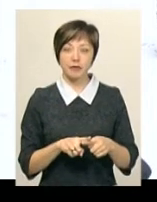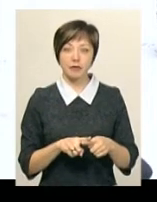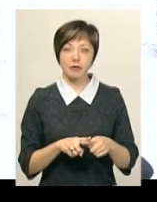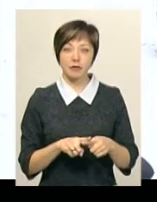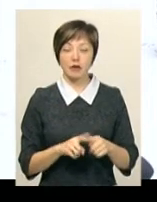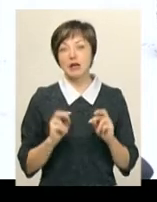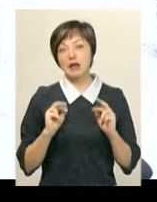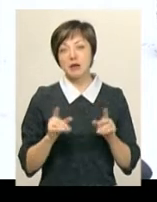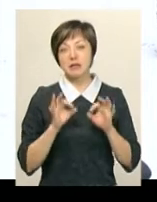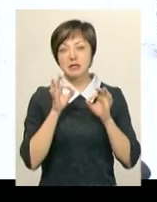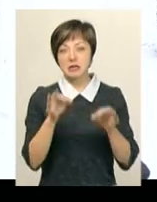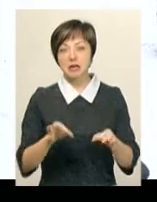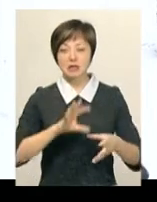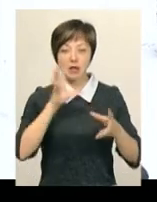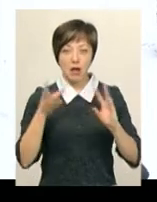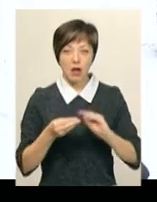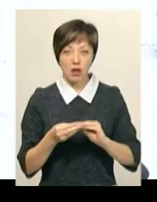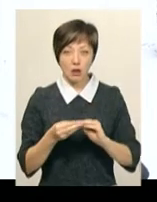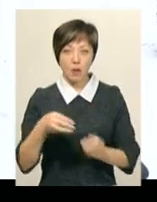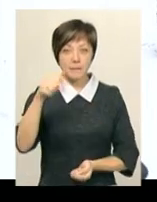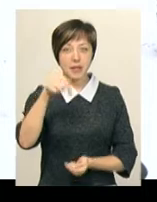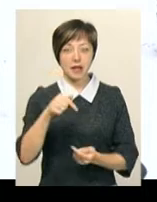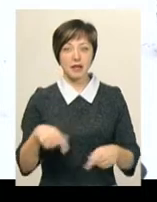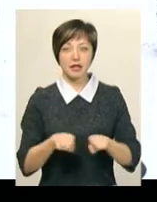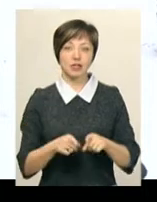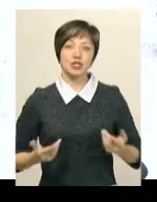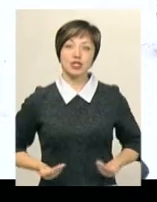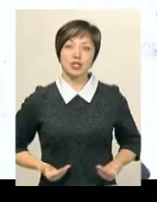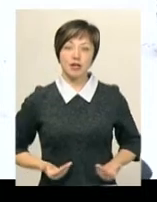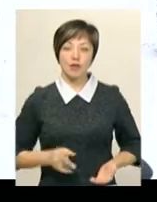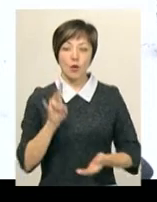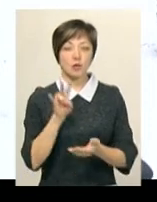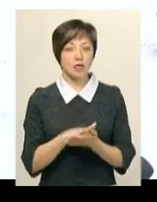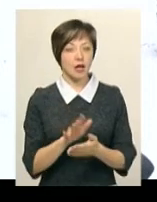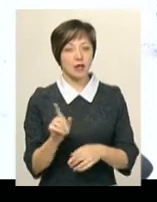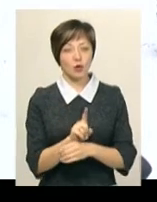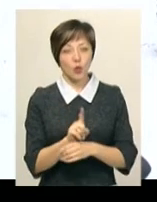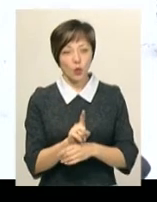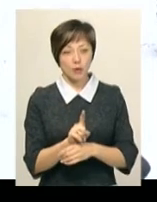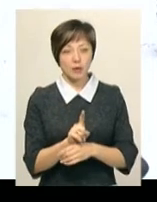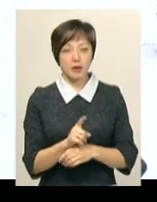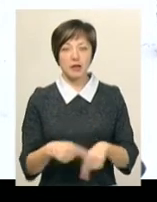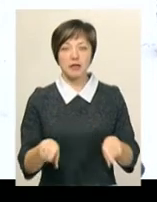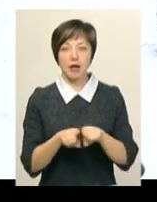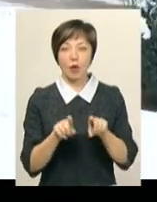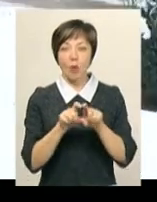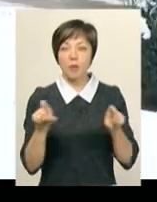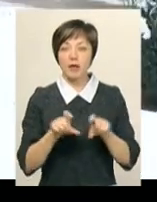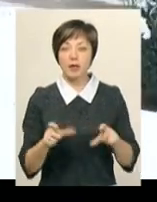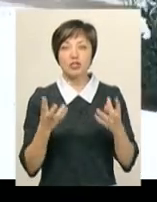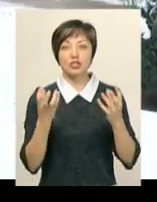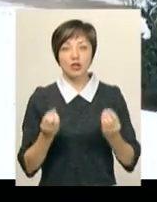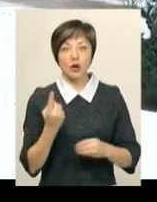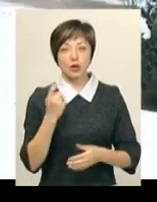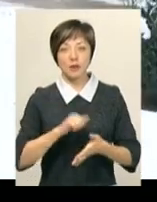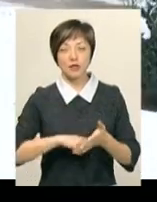як би це так сказати, загальноприйнятні, такі життєво усталені норми розташування таких об'єктів. А ще